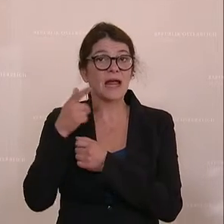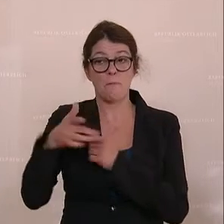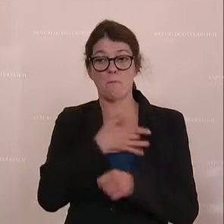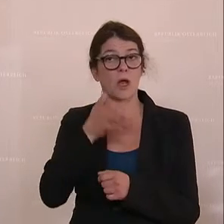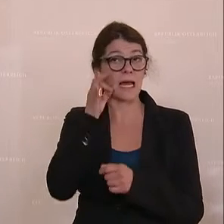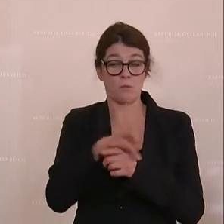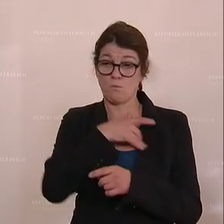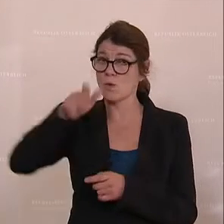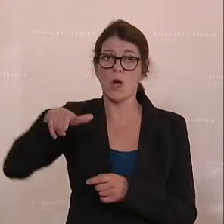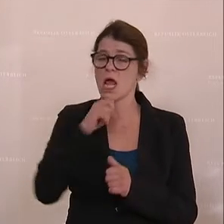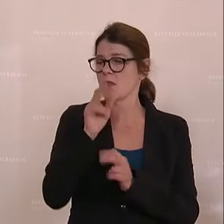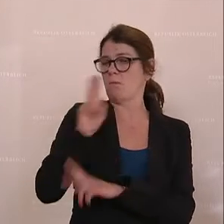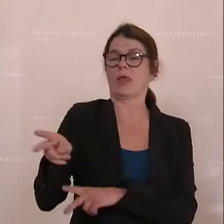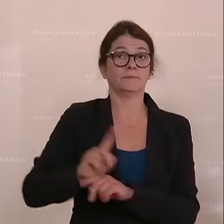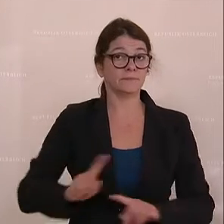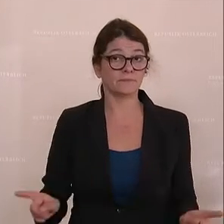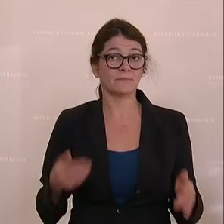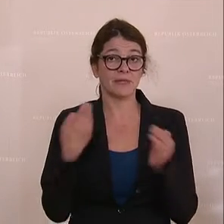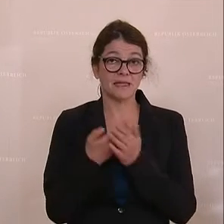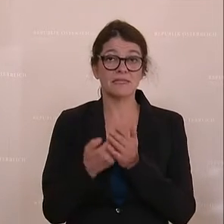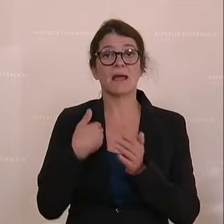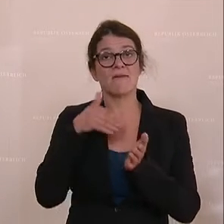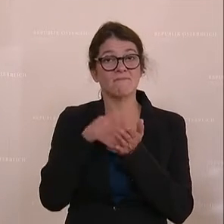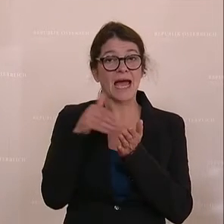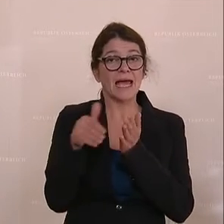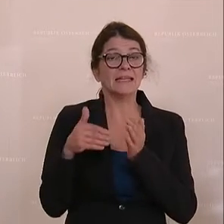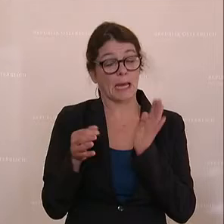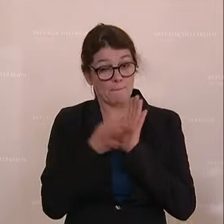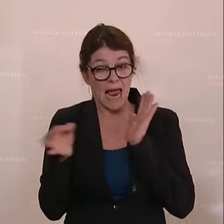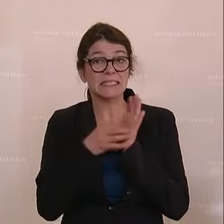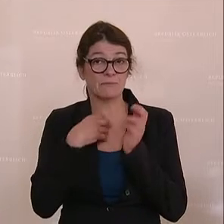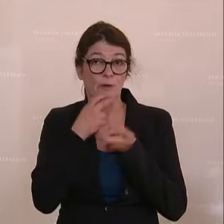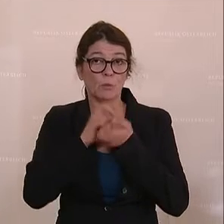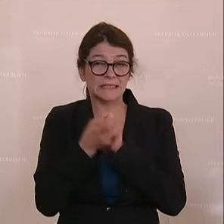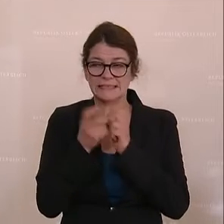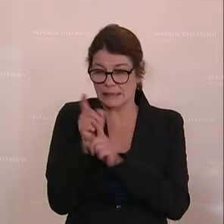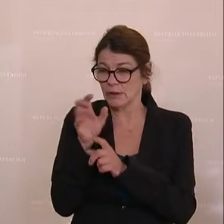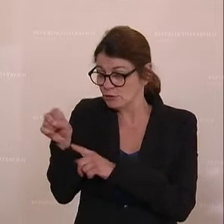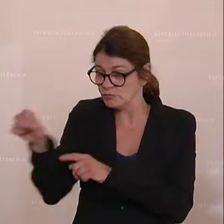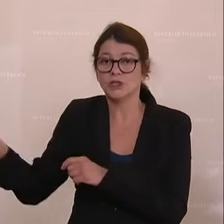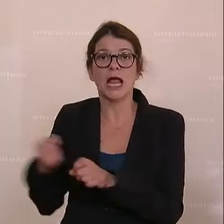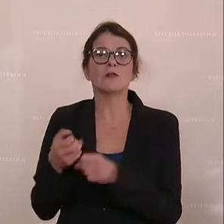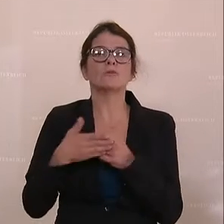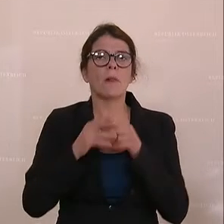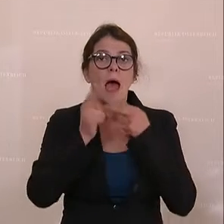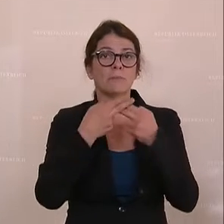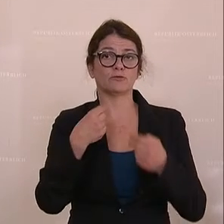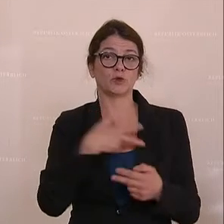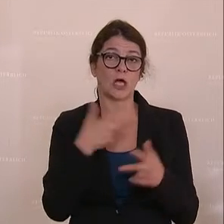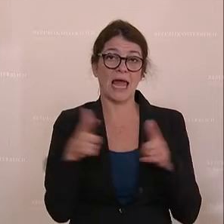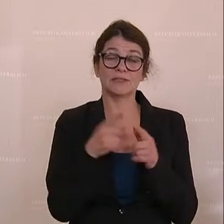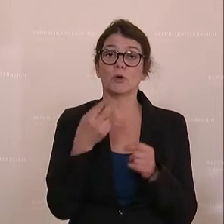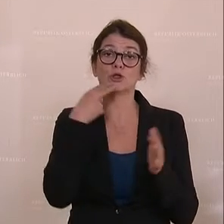im Stich. Deshalb setzen wir weitere treffsichere Maßnahmen, wie die Valorisierung der Sozialleistungen oder die